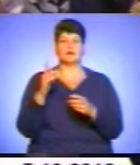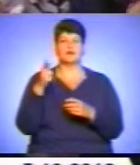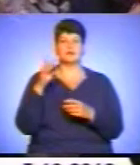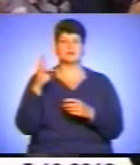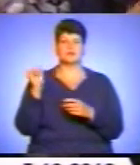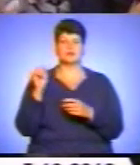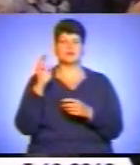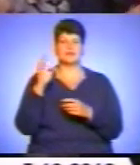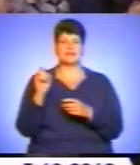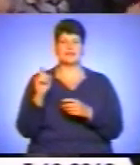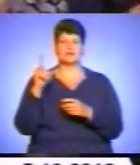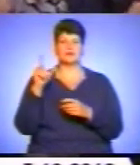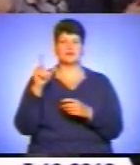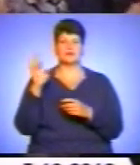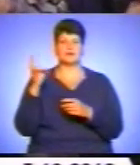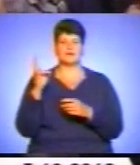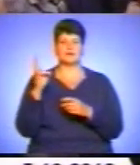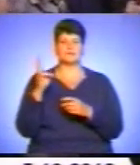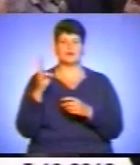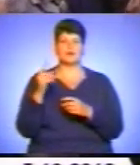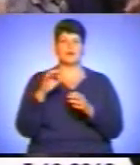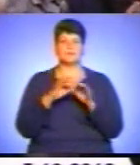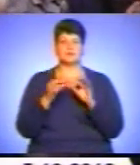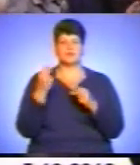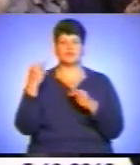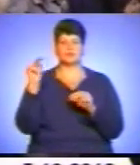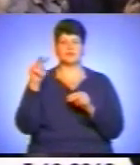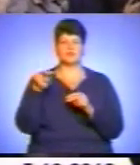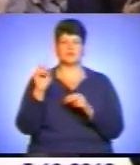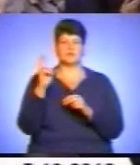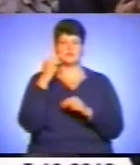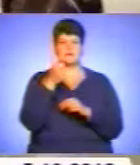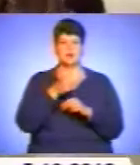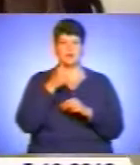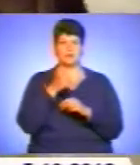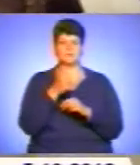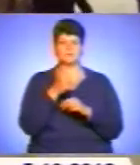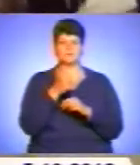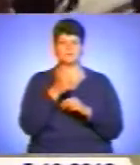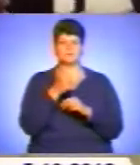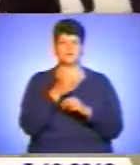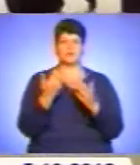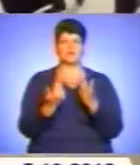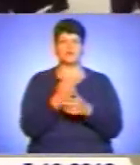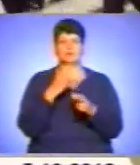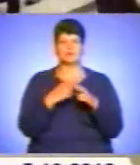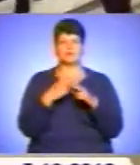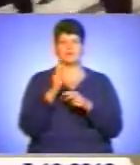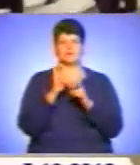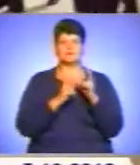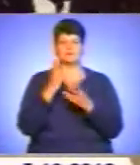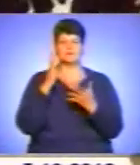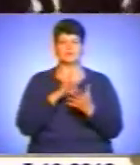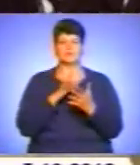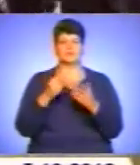Ніколаєві, Олімпійської чемпіонки 2012 року. Новий металургійний завод став наступною